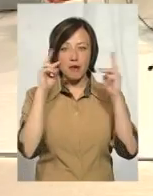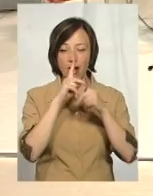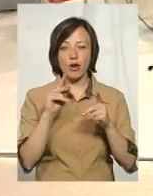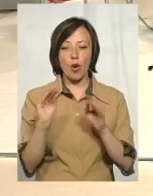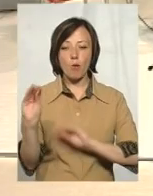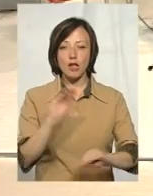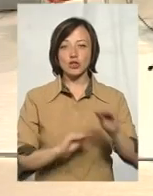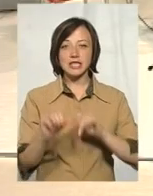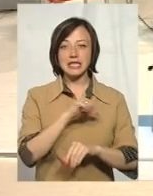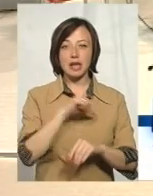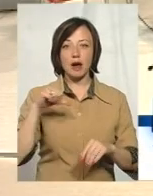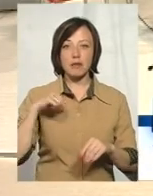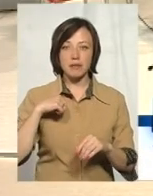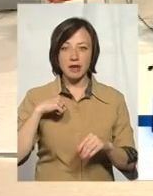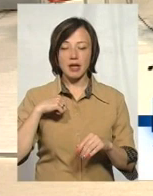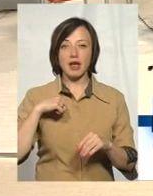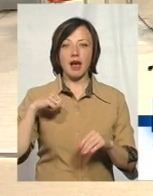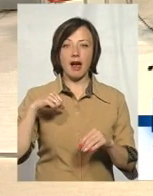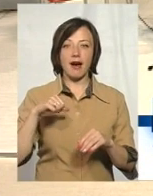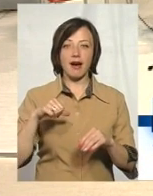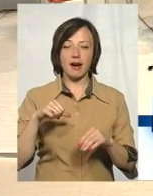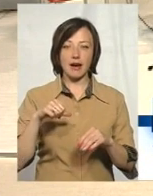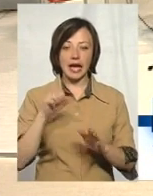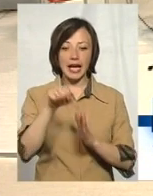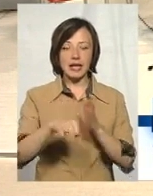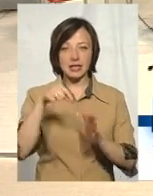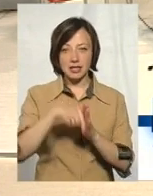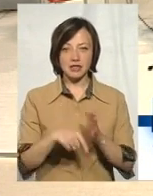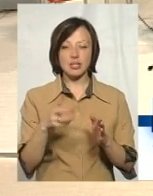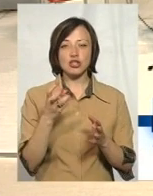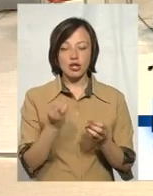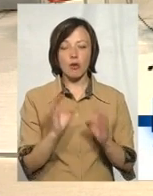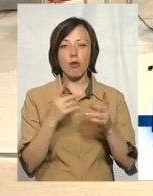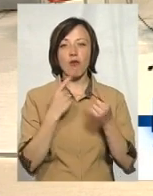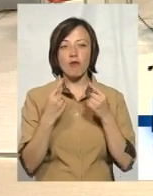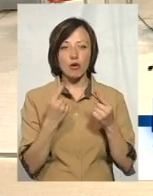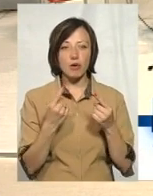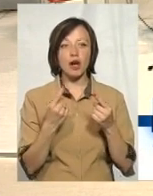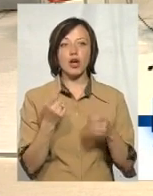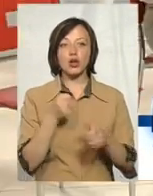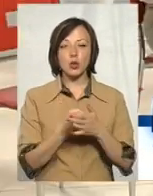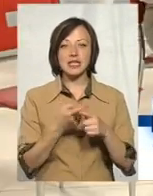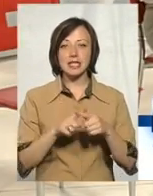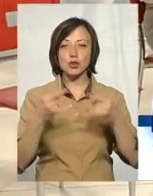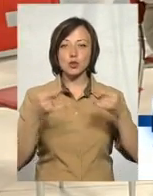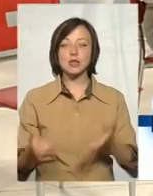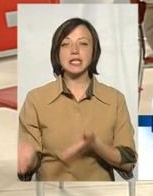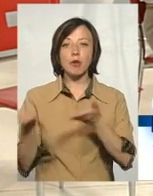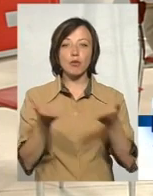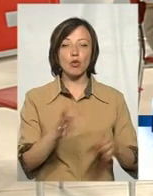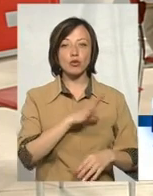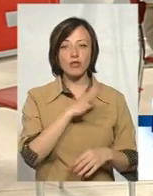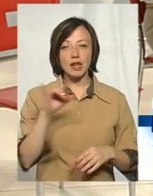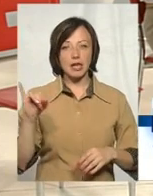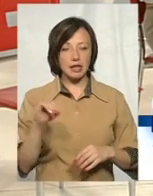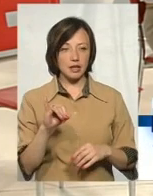Криниці, незроблений глиняний замок і так далі. Власне, про це ми ще поговоримо. І глядачам скажу, що до цієї студії ми запрошували